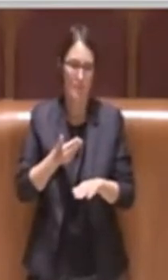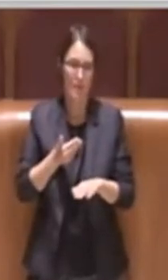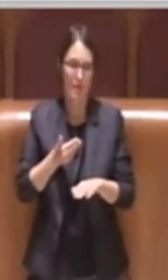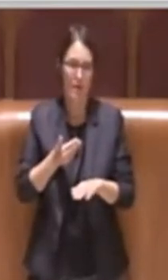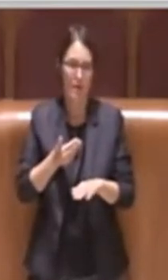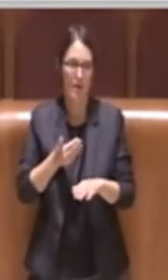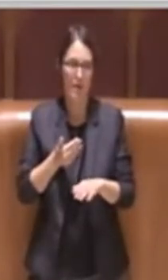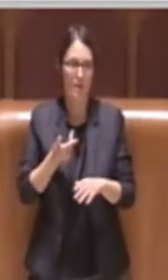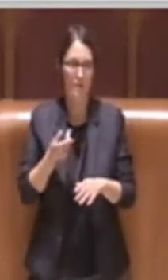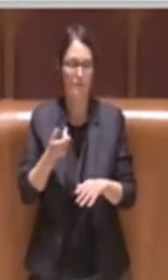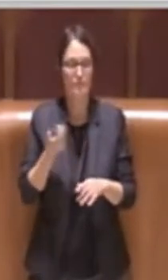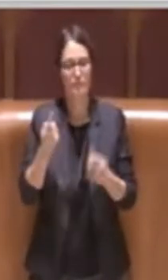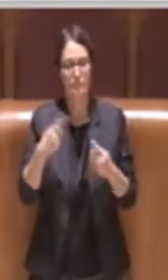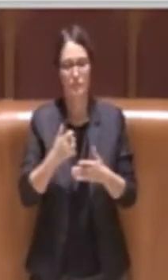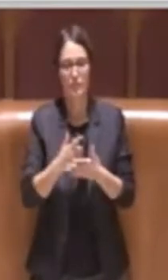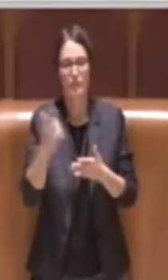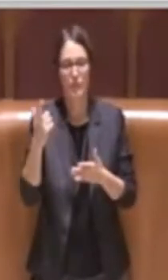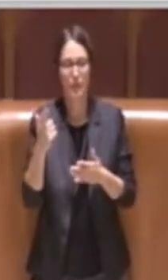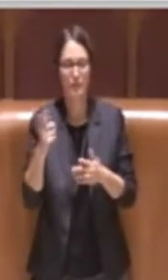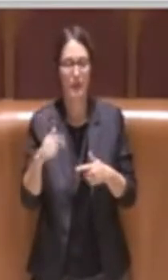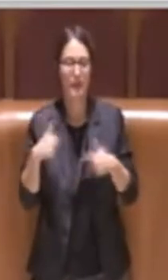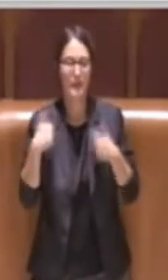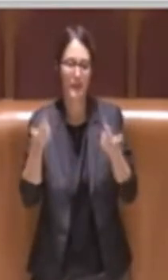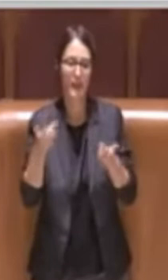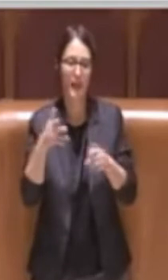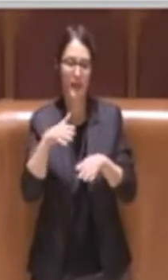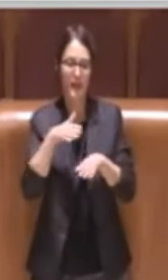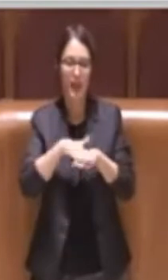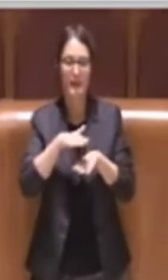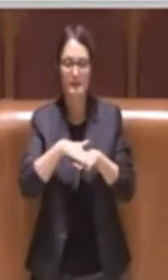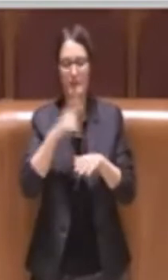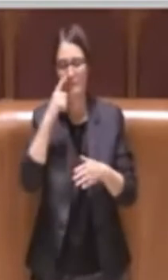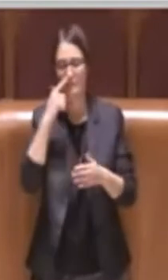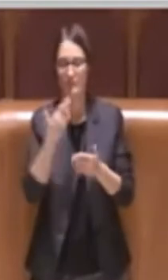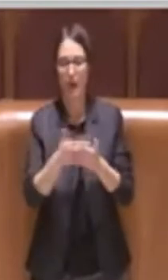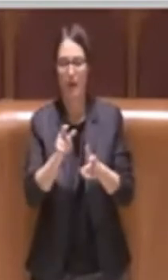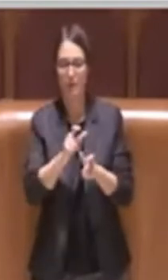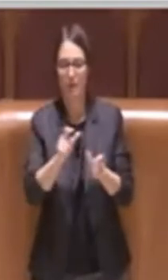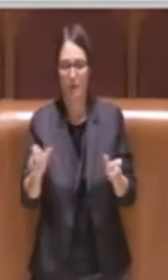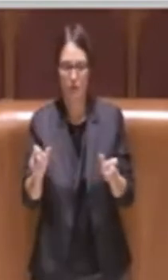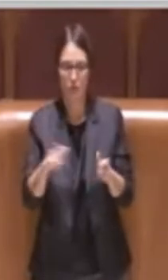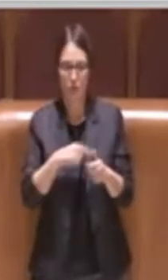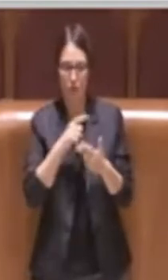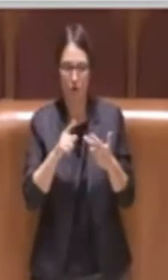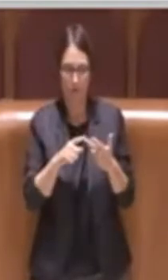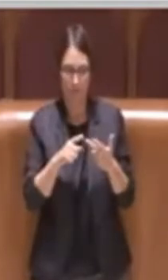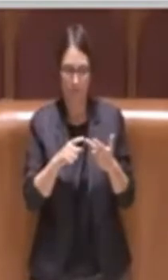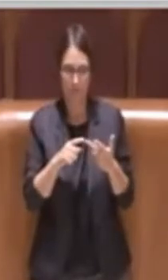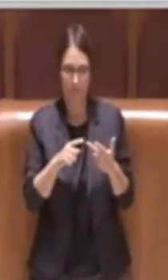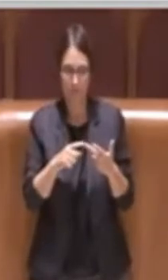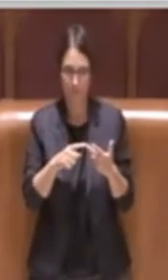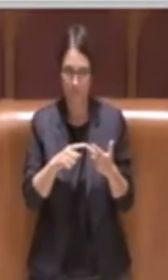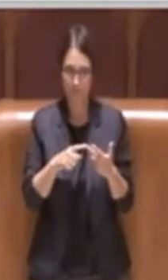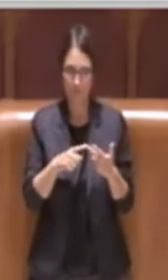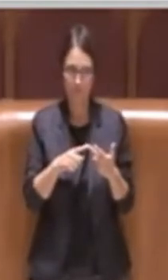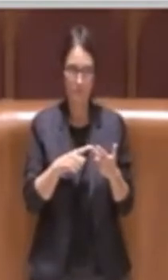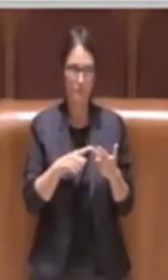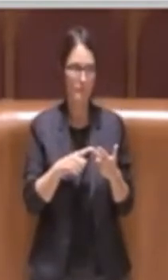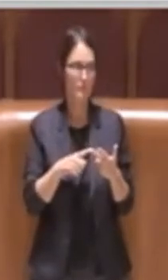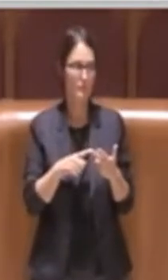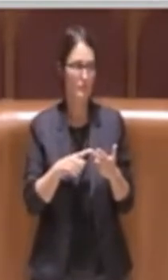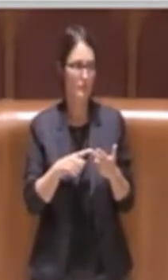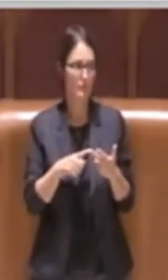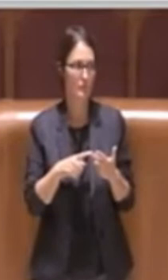importante per poter assicurare un servizio idoneo agli utenti. Terzo punto dell'atto di